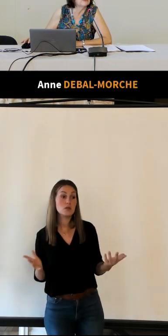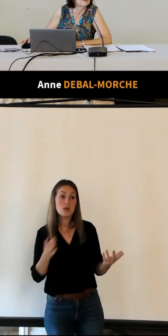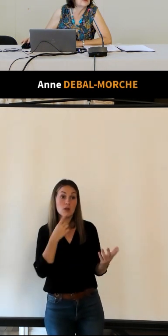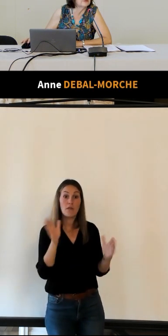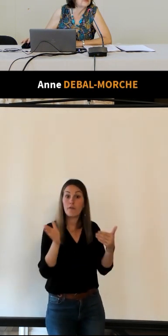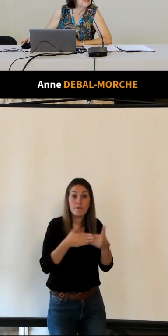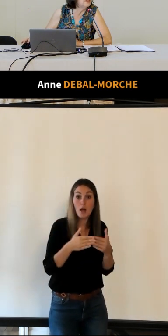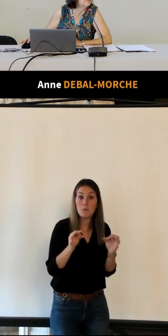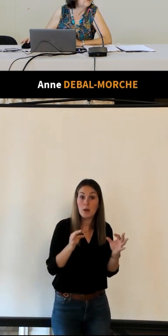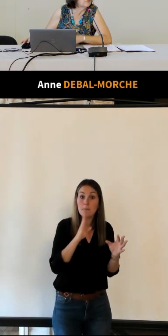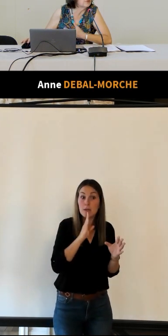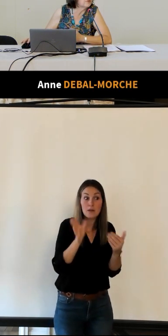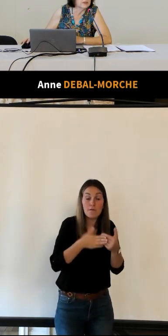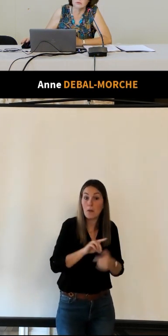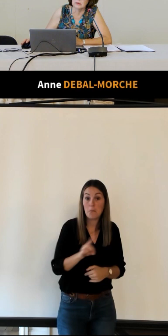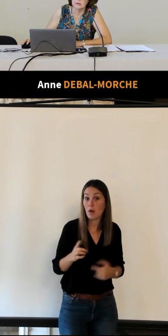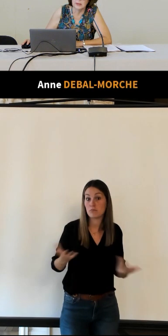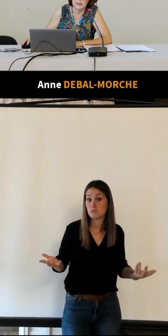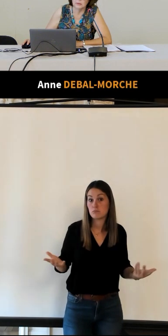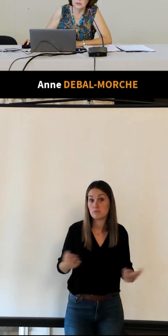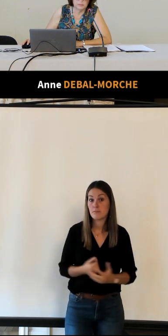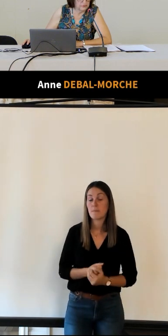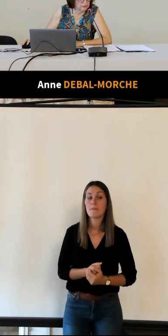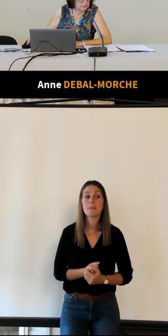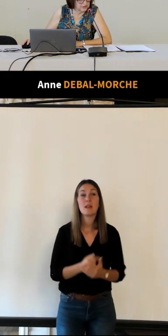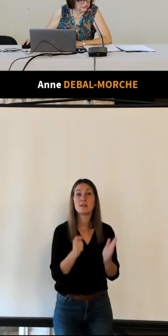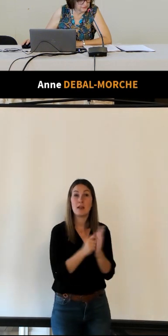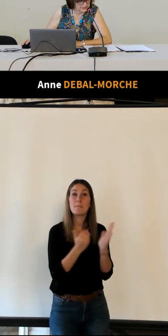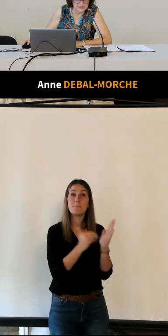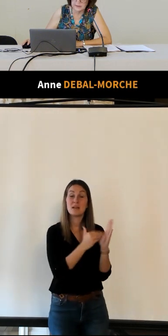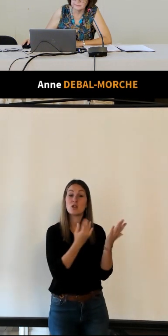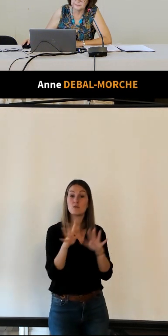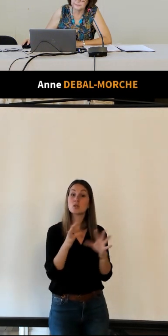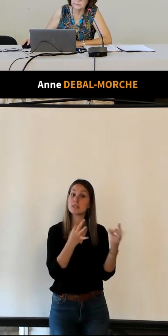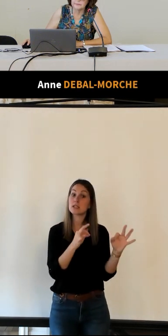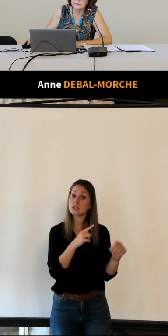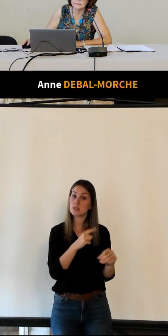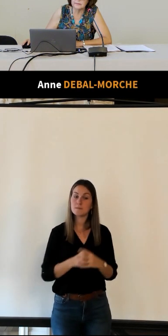fermeture à midi donc là aussi et on est en 1910